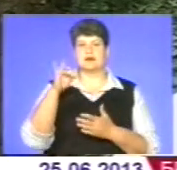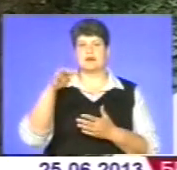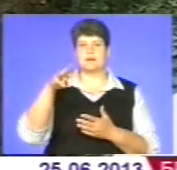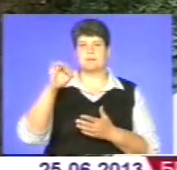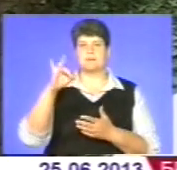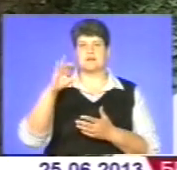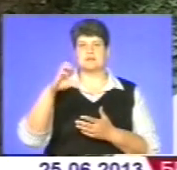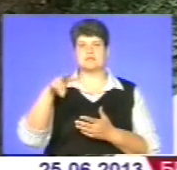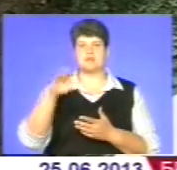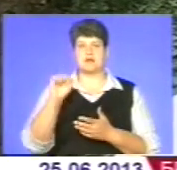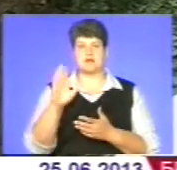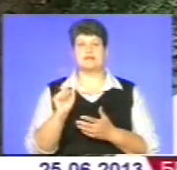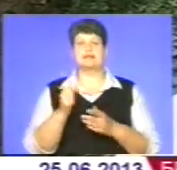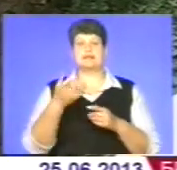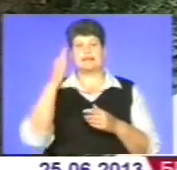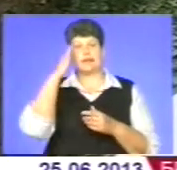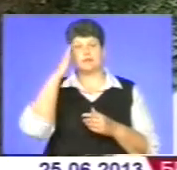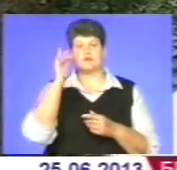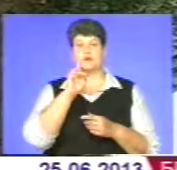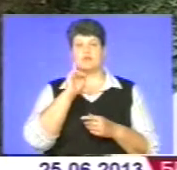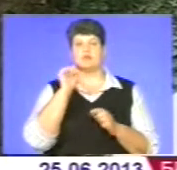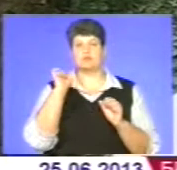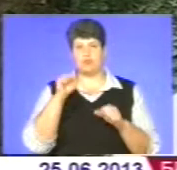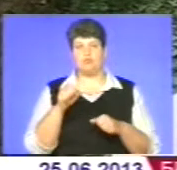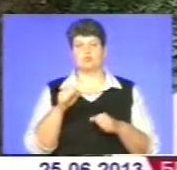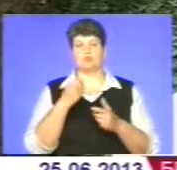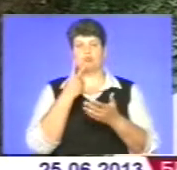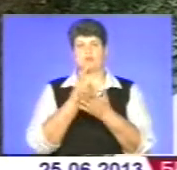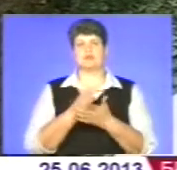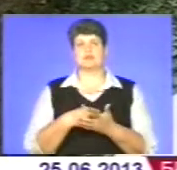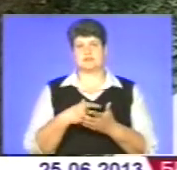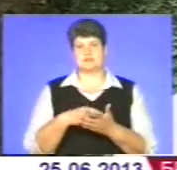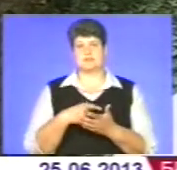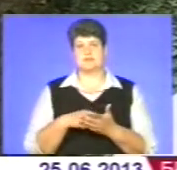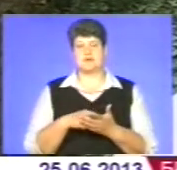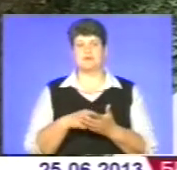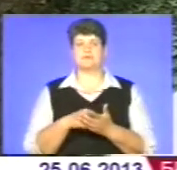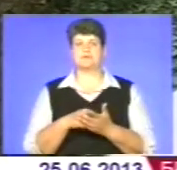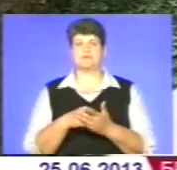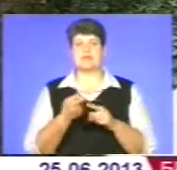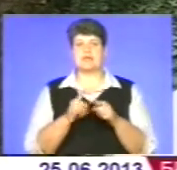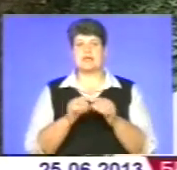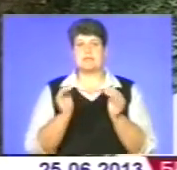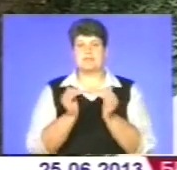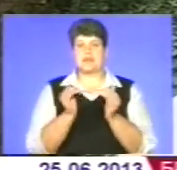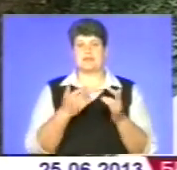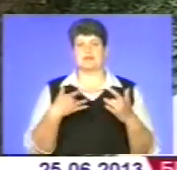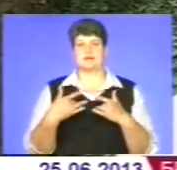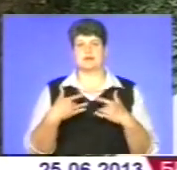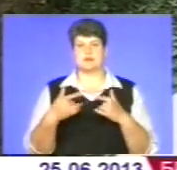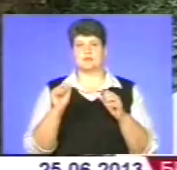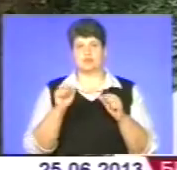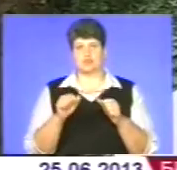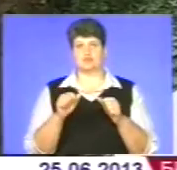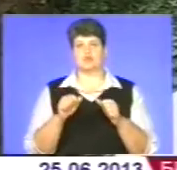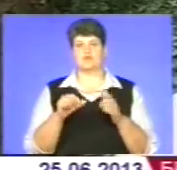можливість показати себе, адже це є схід з малої сцени на велику сцену. Тому що лаурати цього конкурсу сьогодні будуть виступати